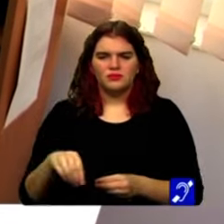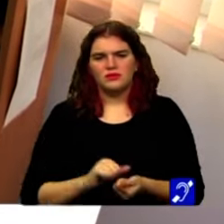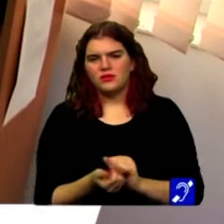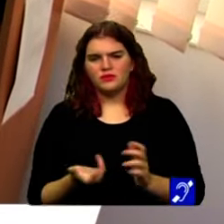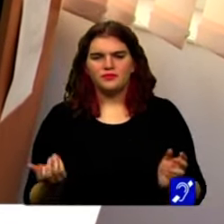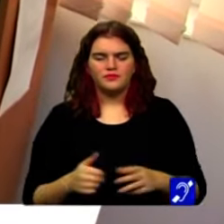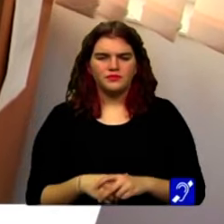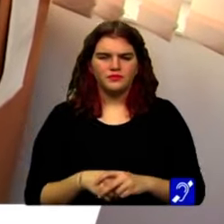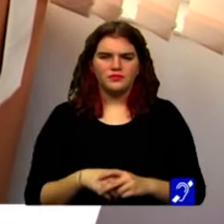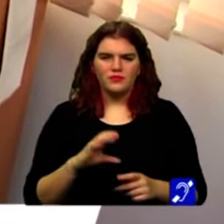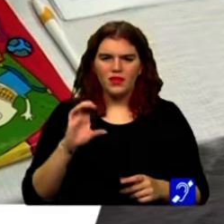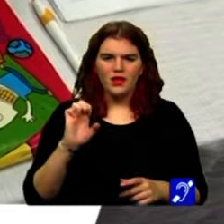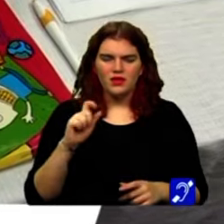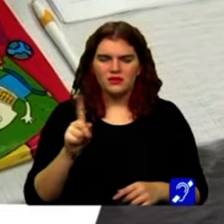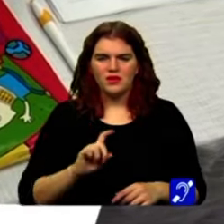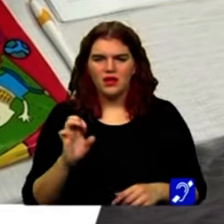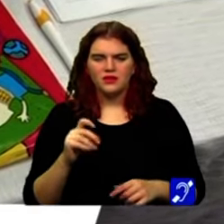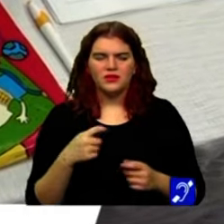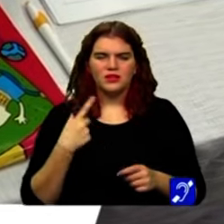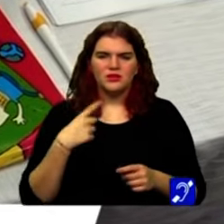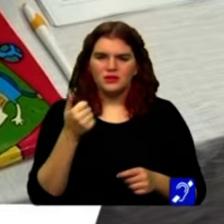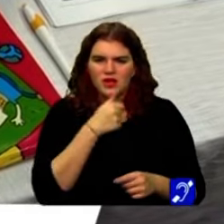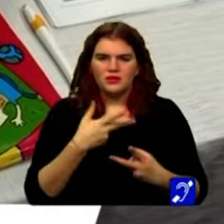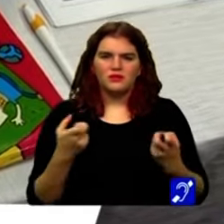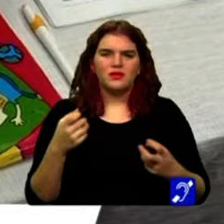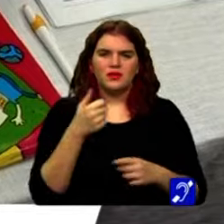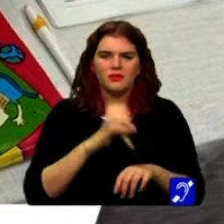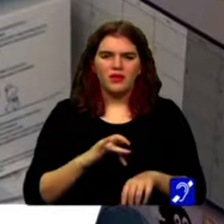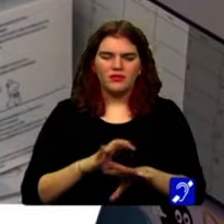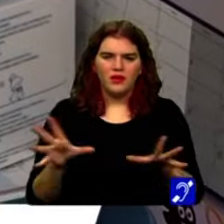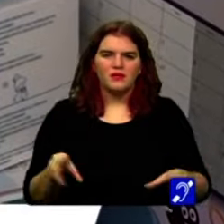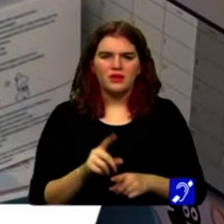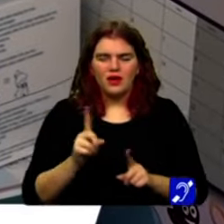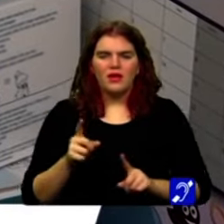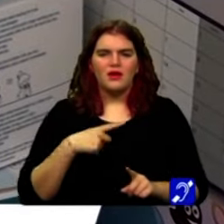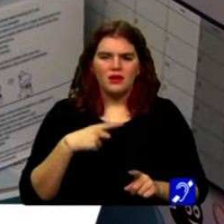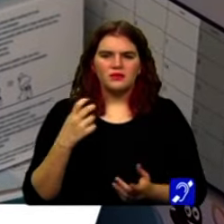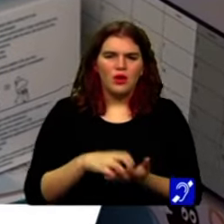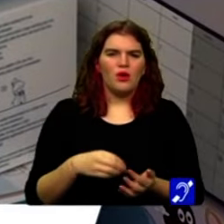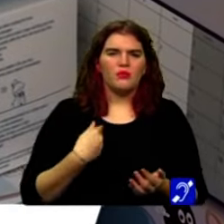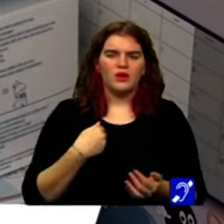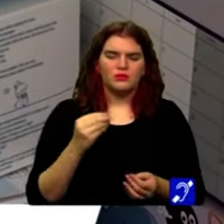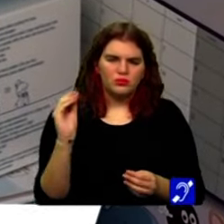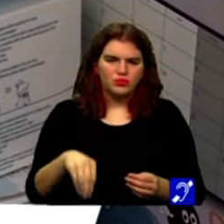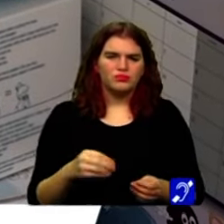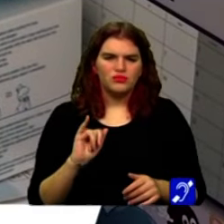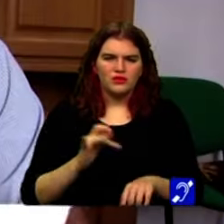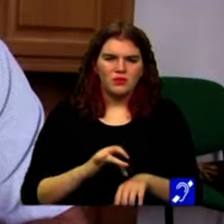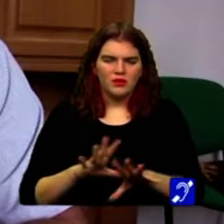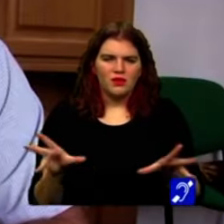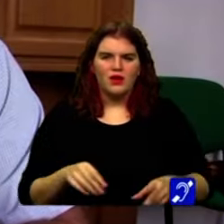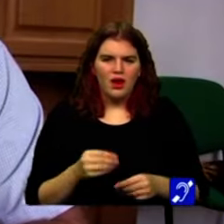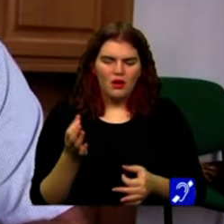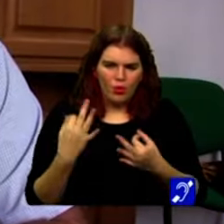Ezeriș este una dintre comunele fără medic de familie, deși aici autoritățile au creat toate condițiile pentru desfășurarea activității. A